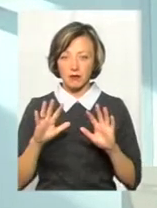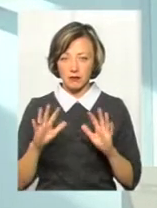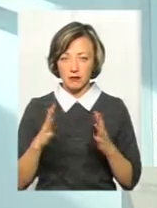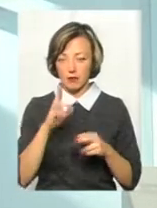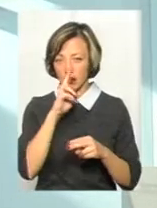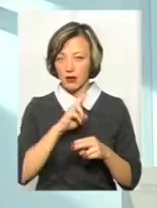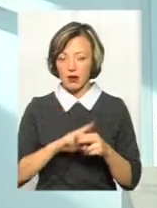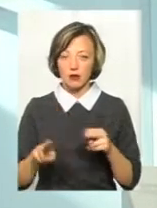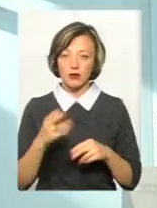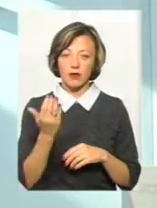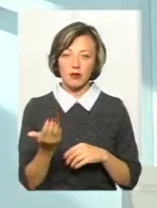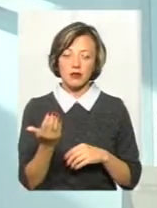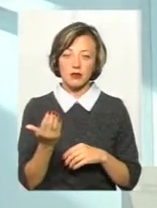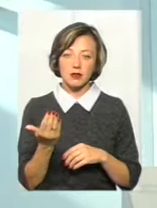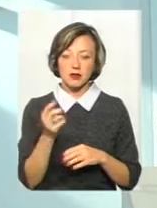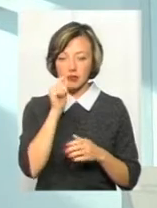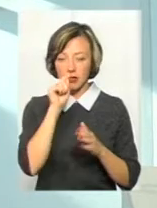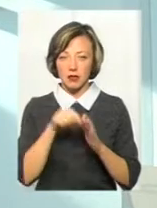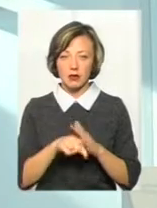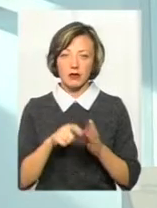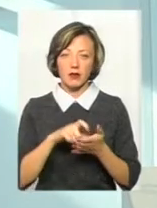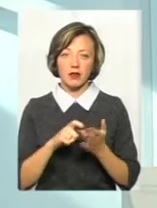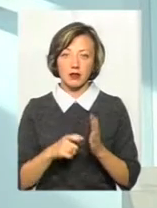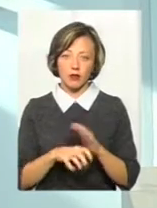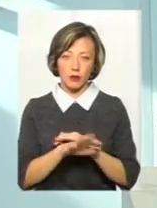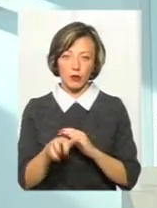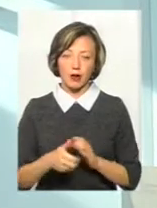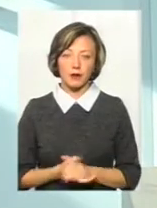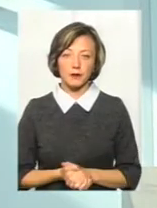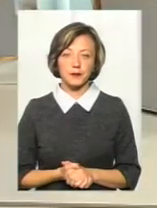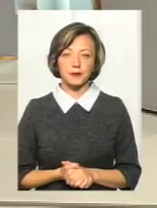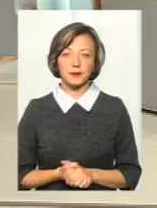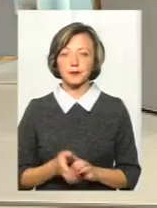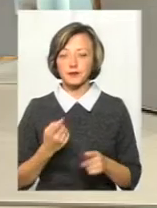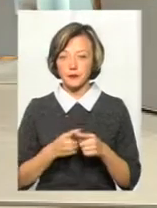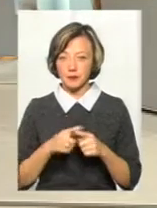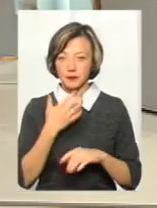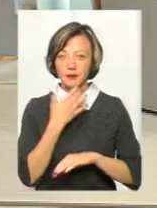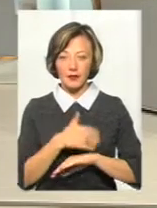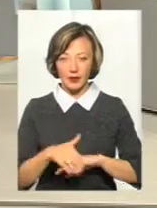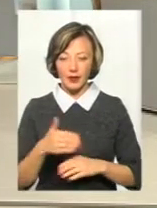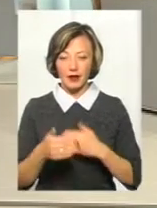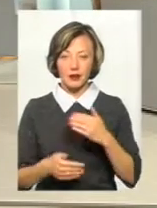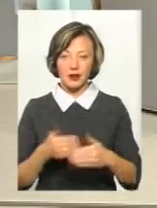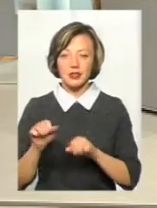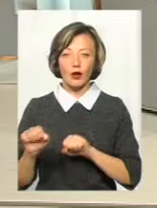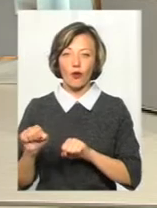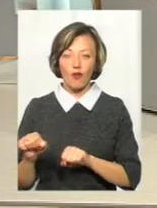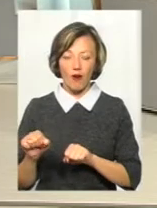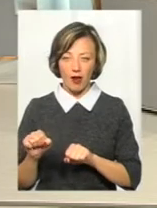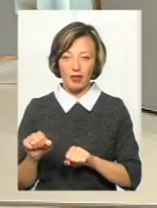до вас хтось заліз в помешкання і обікрав його. Це закордонна тенденція, страхувати